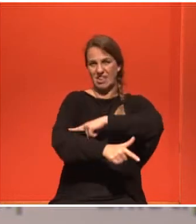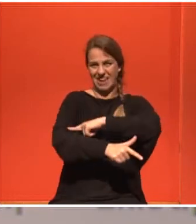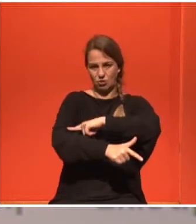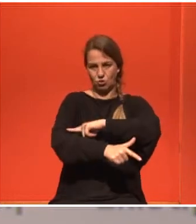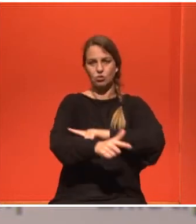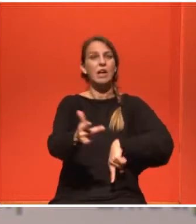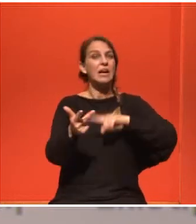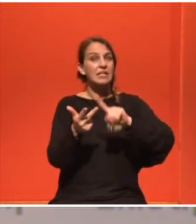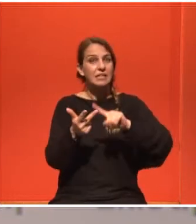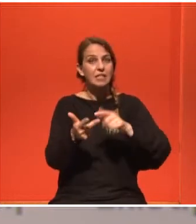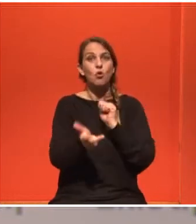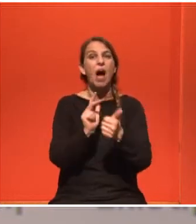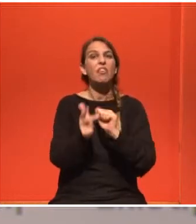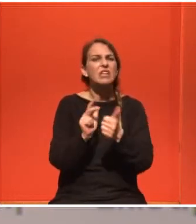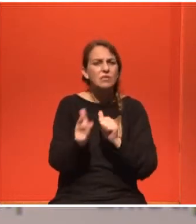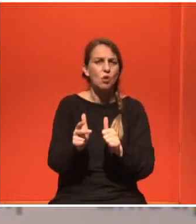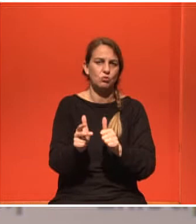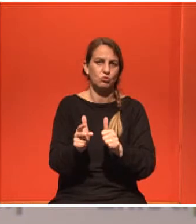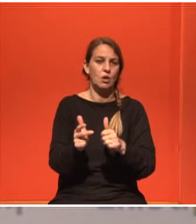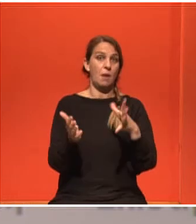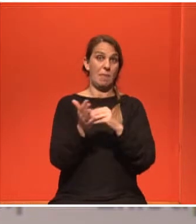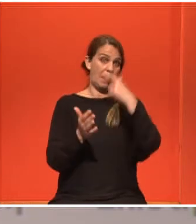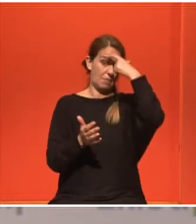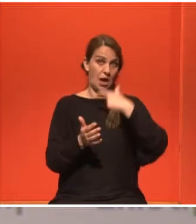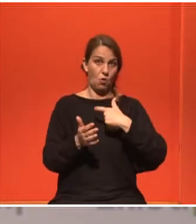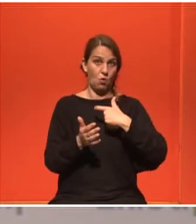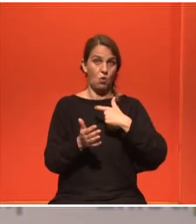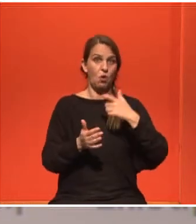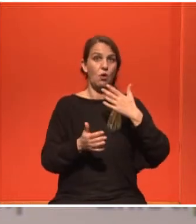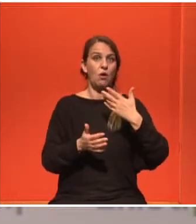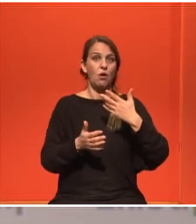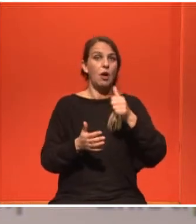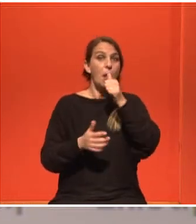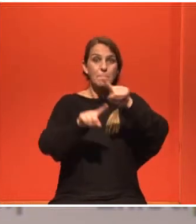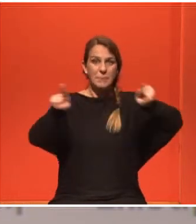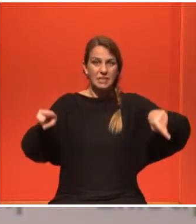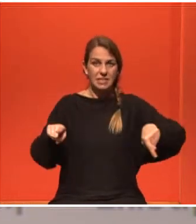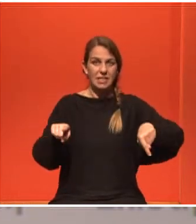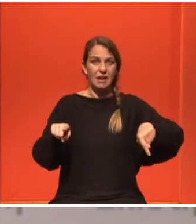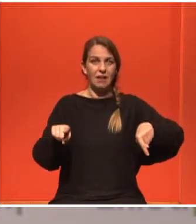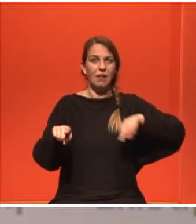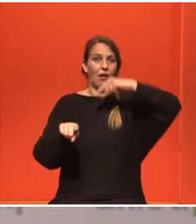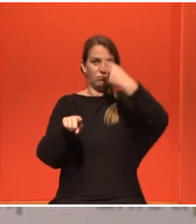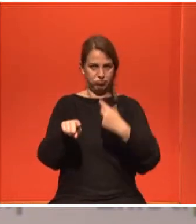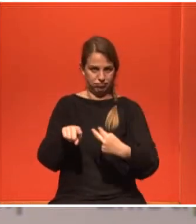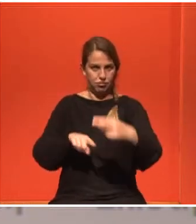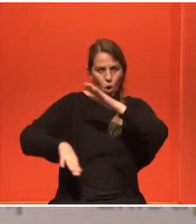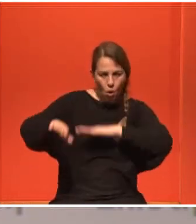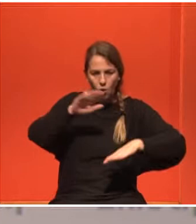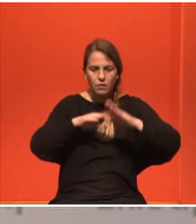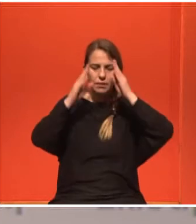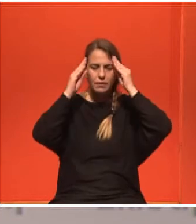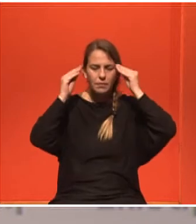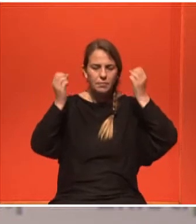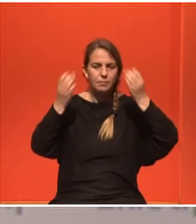και αυτό που έκανες να δεις σε τι μπορεί να σε βοηθήσει δηλαδή με το κολύμπι όταν μπω σε μια πισίνα μου περνάνε τα πάντα και ο προπονητής μου το ξέρει και μας τις